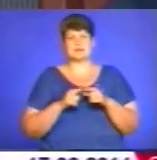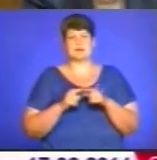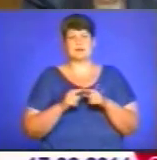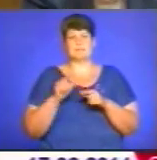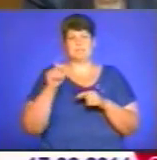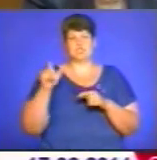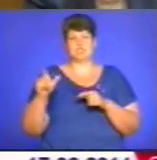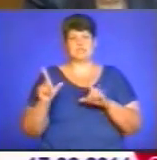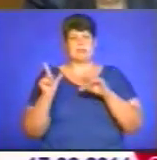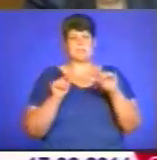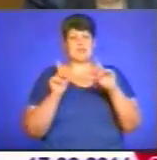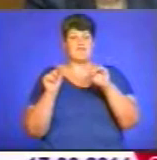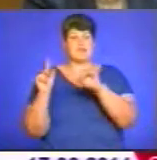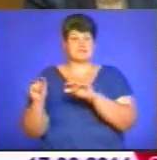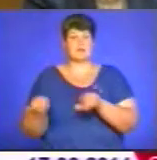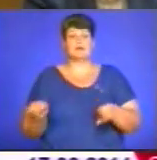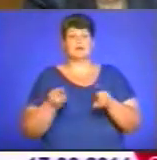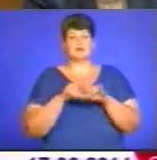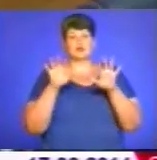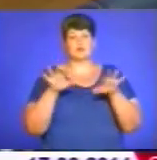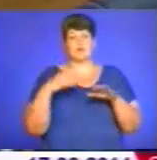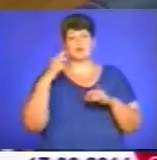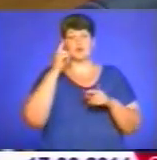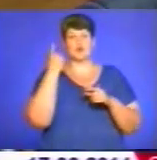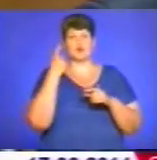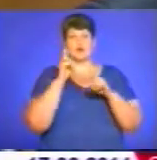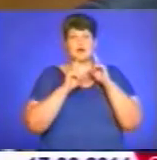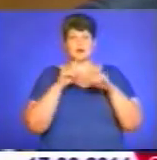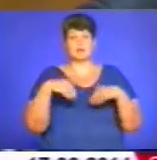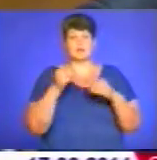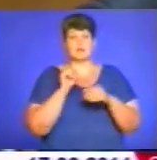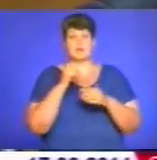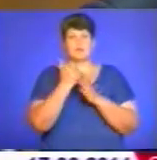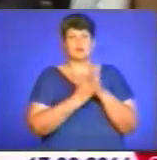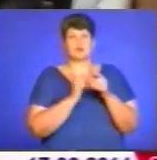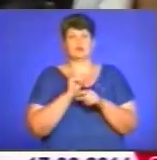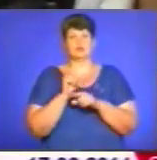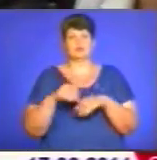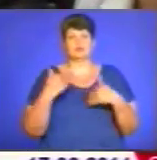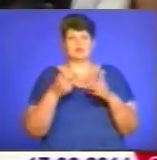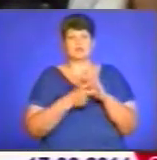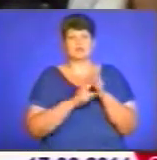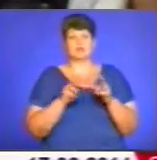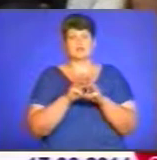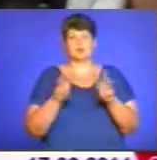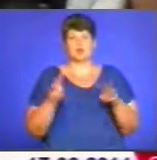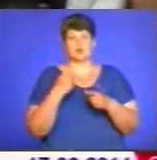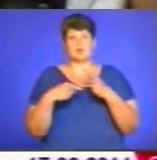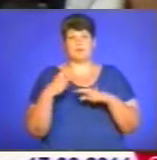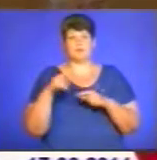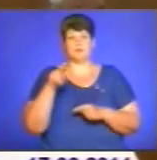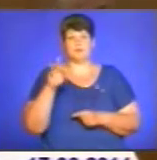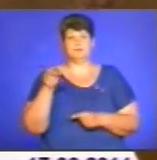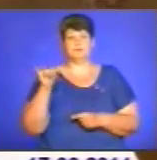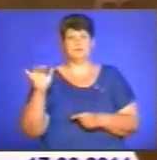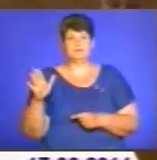перевезення. Також голова обласної ради Василь Хомінец дав протокольне доручення звернутися до Кабінету міністрів України щодо повернення Почаєвської